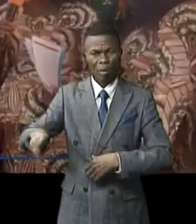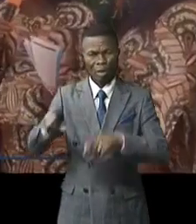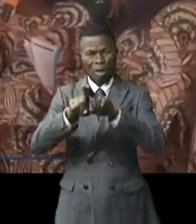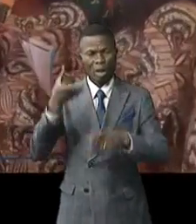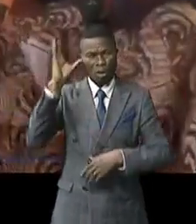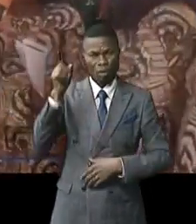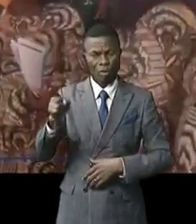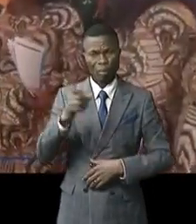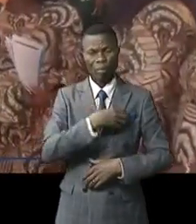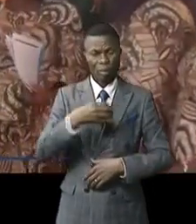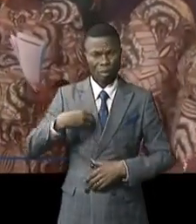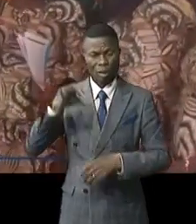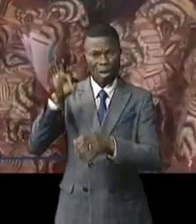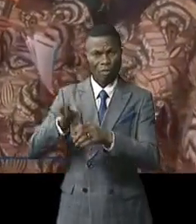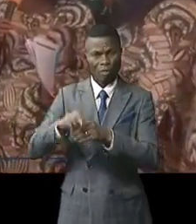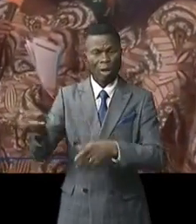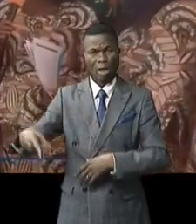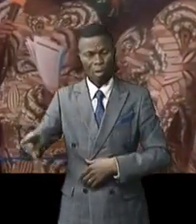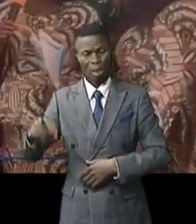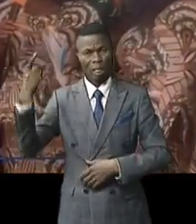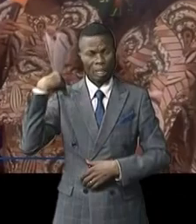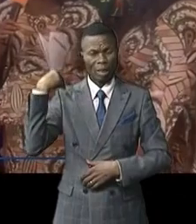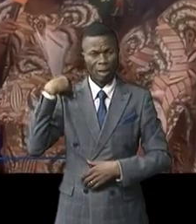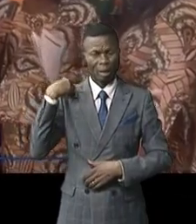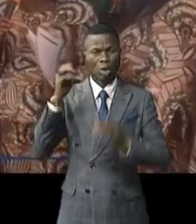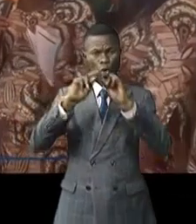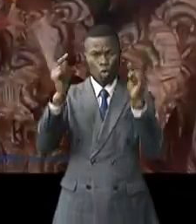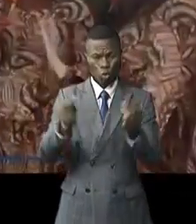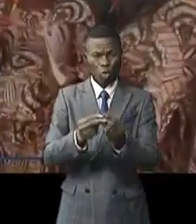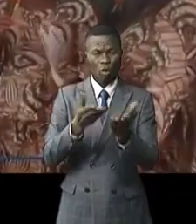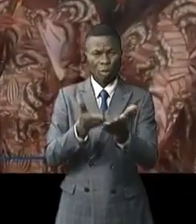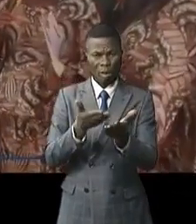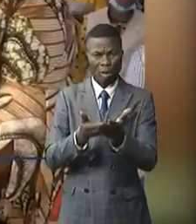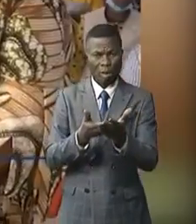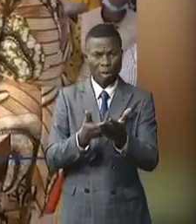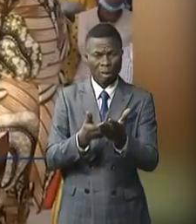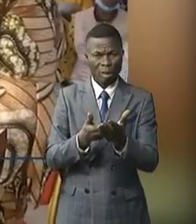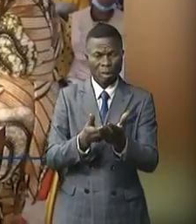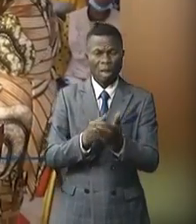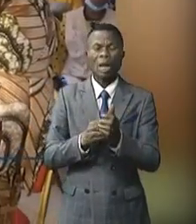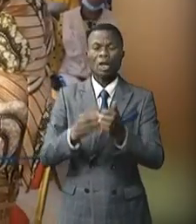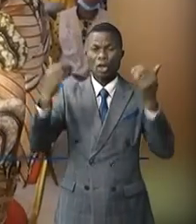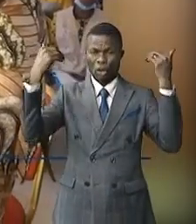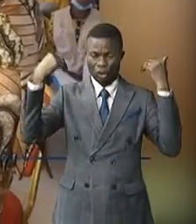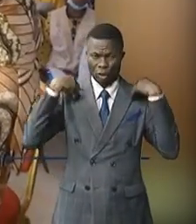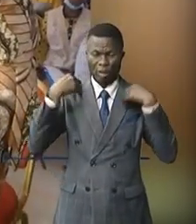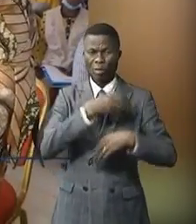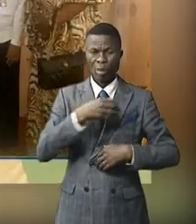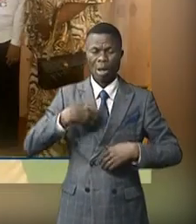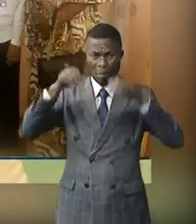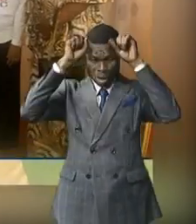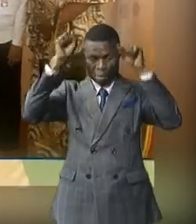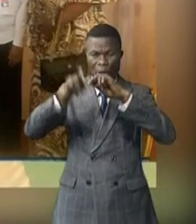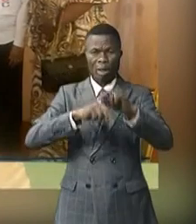locale. Les femmes élues provinciales et locales réunies au sein du RFPEL sous le leadership de sa présidente